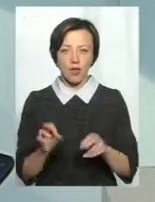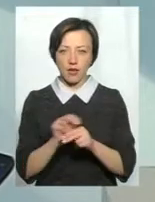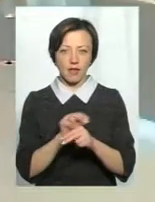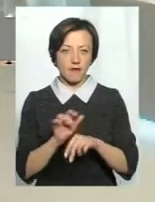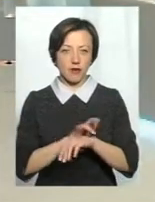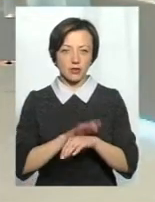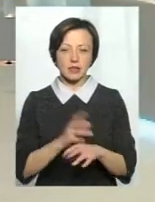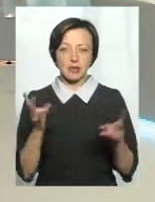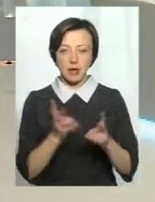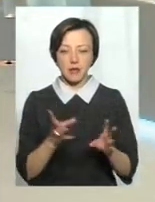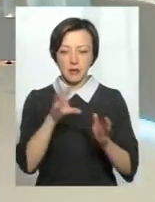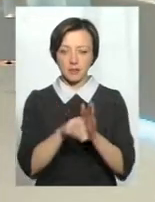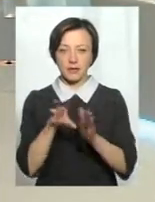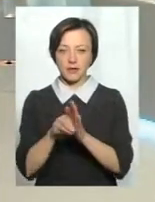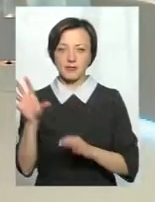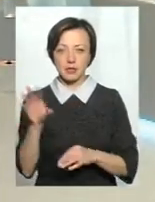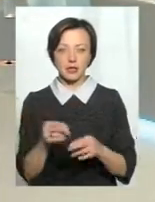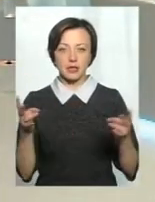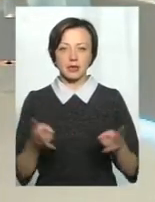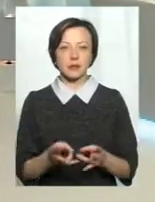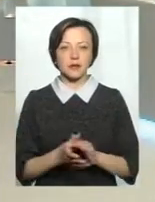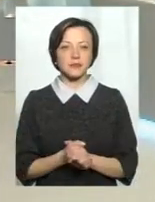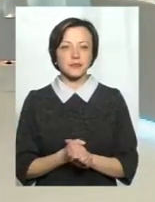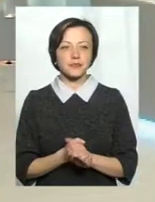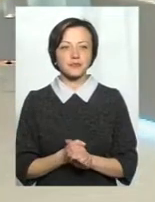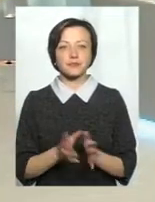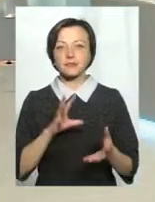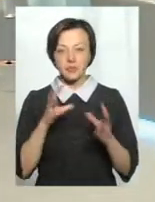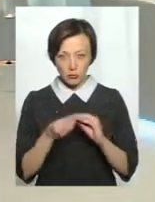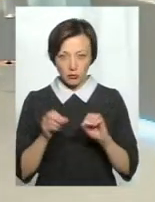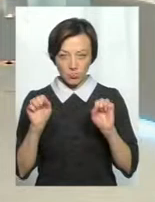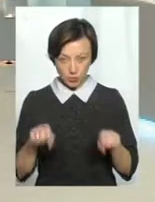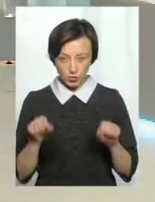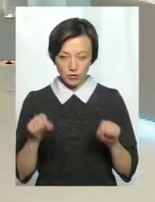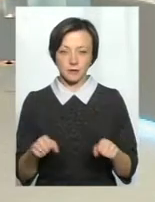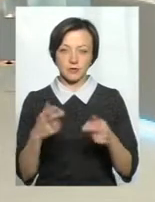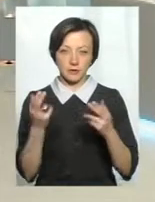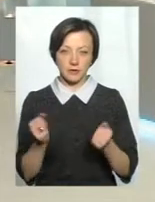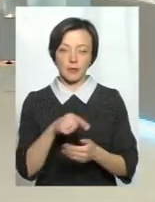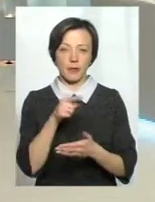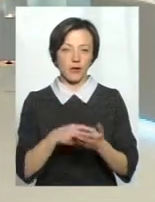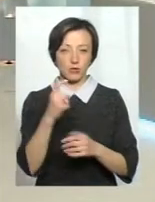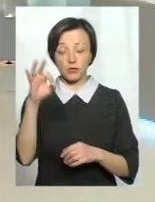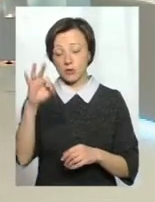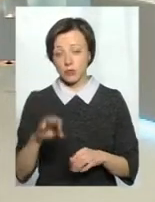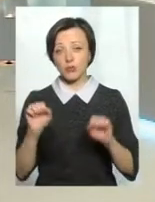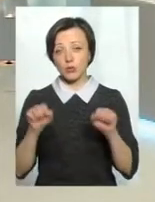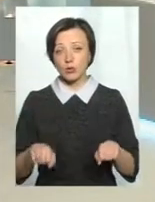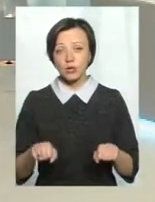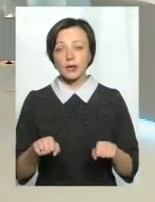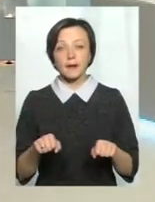Тут підключати все треба. Разом з тим ефект можливий, так? Ефект можливий, без сумніву, тому що